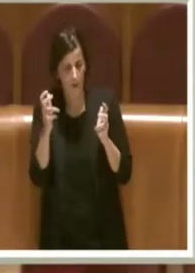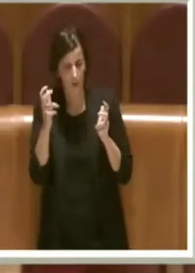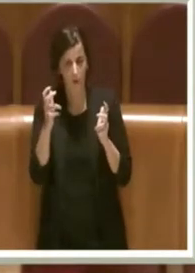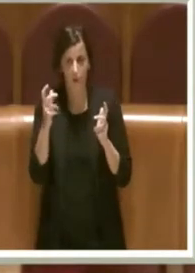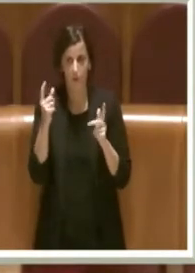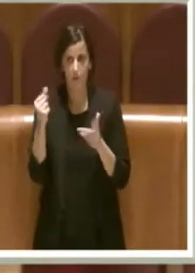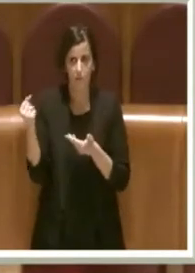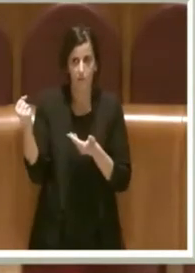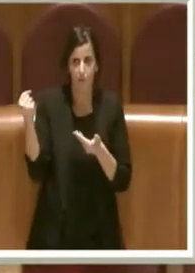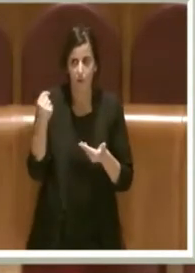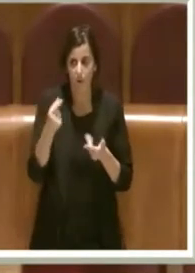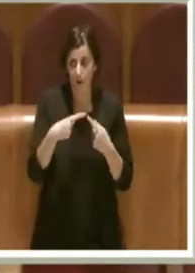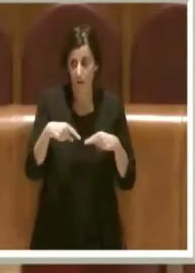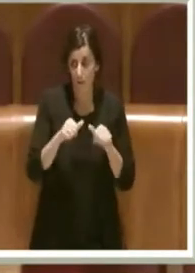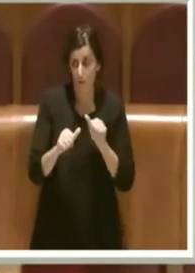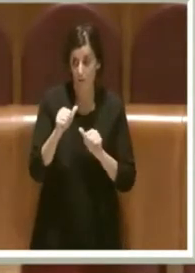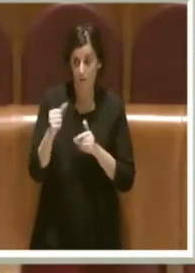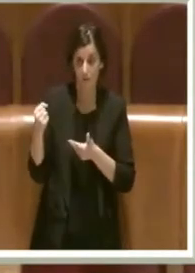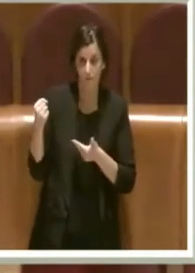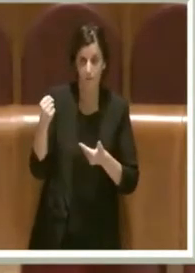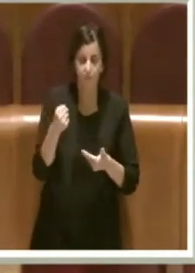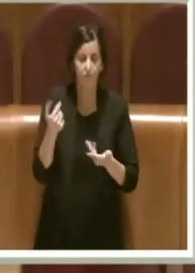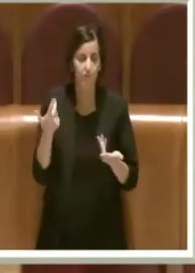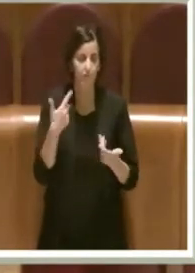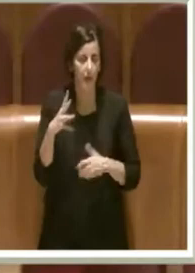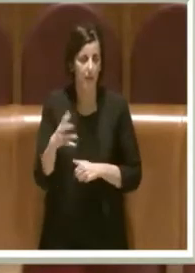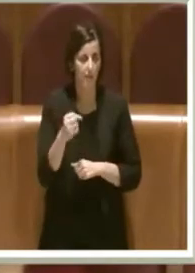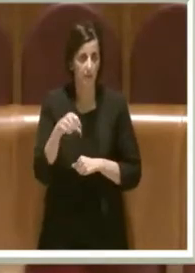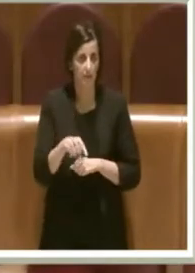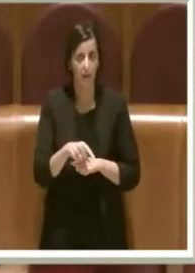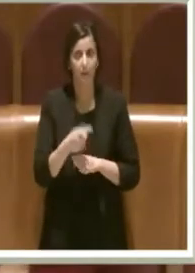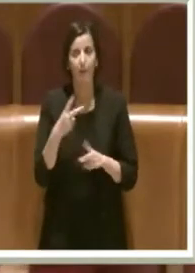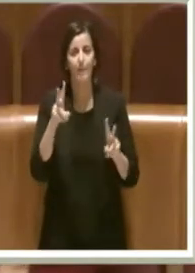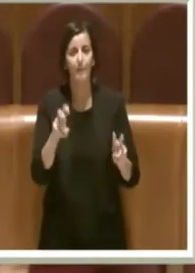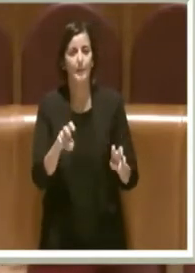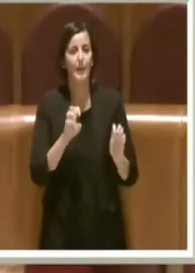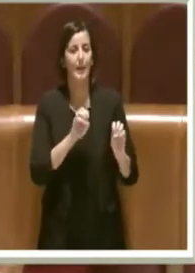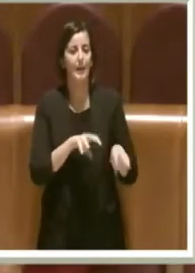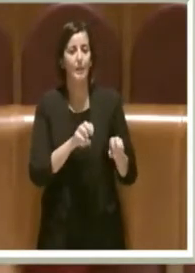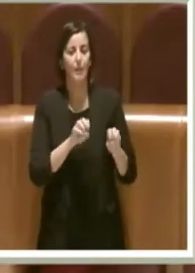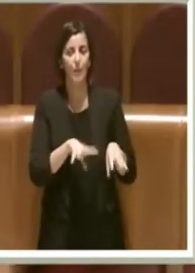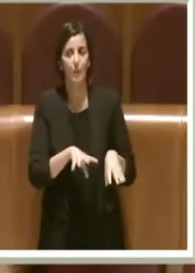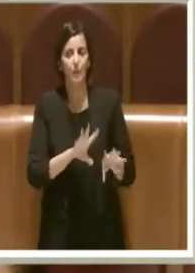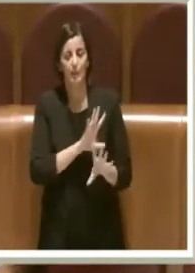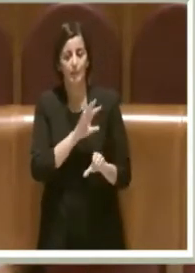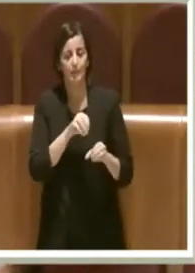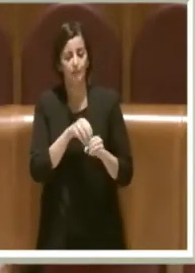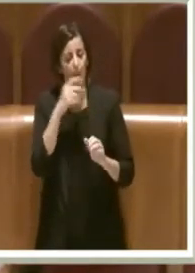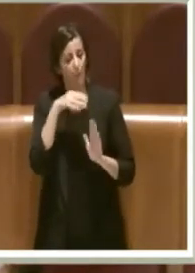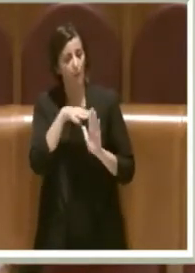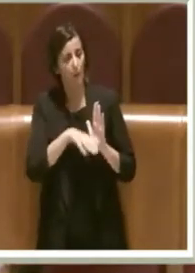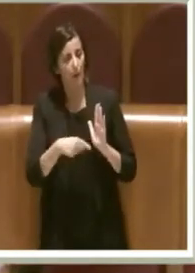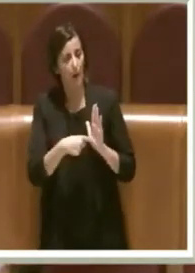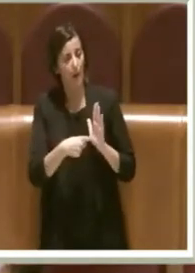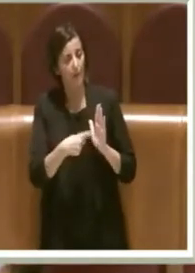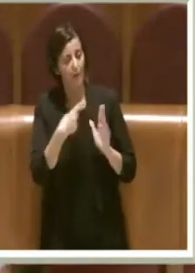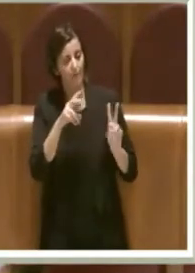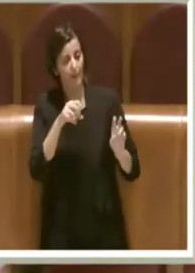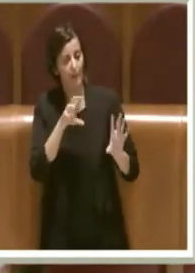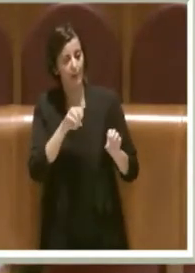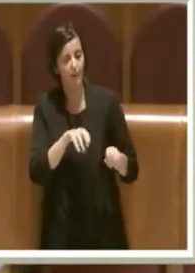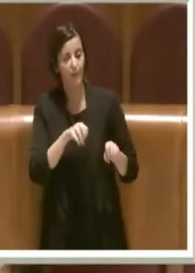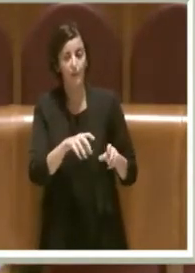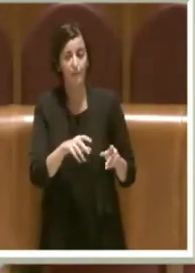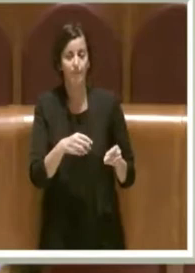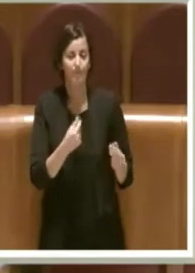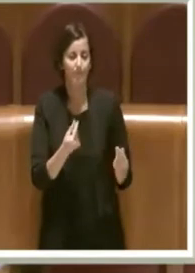'amministrazione precedente. Tutto qui. Poi il tema dei rifiuti all'interno delle sue linee programmate è trattato